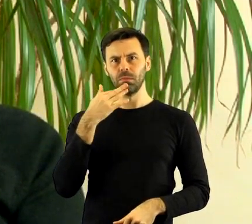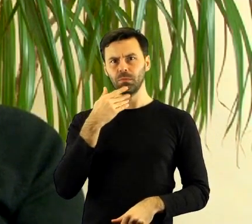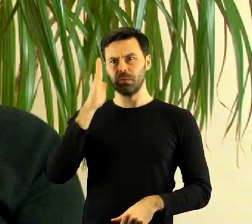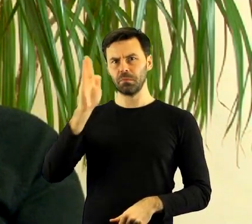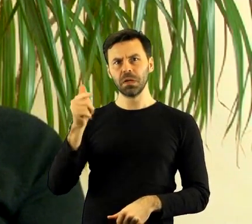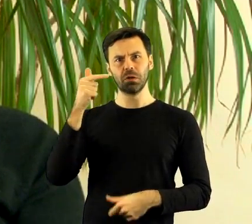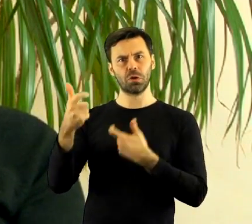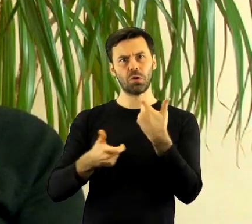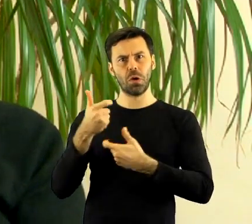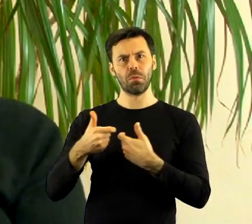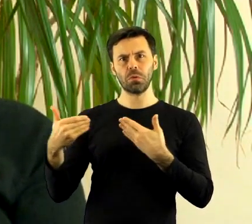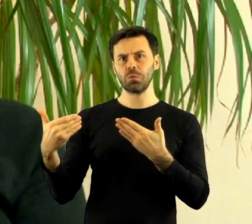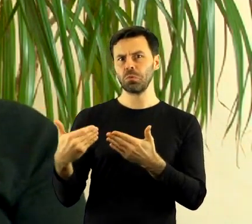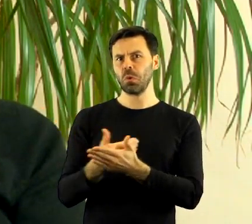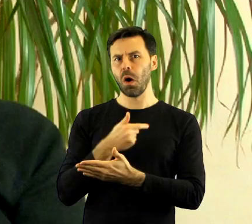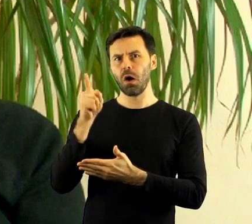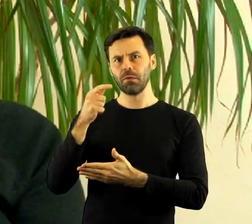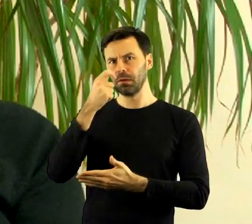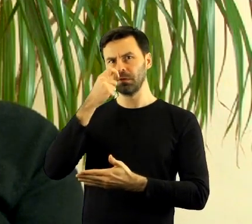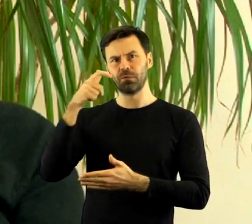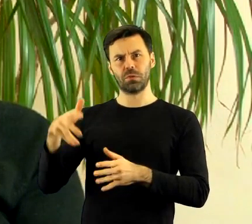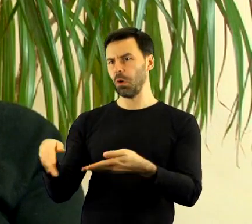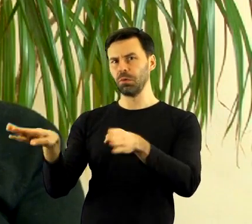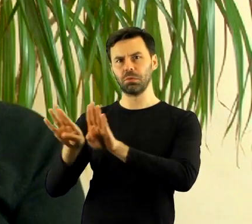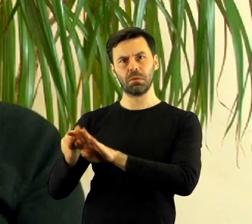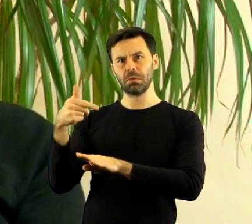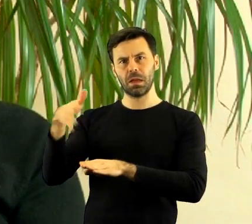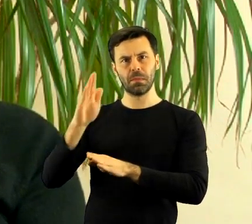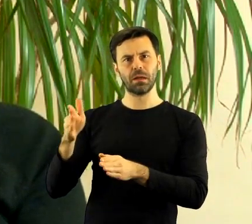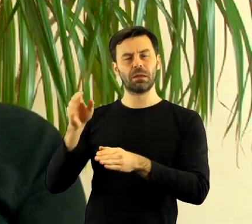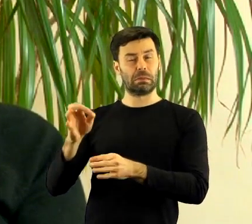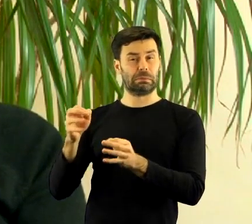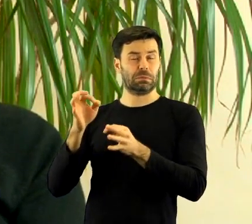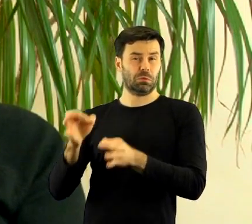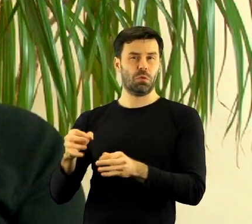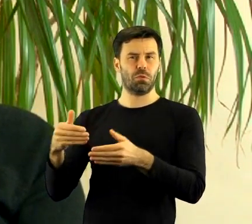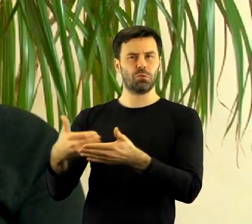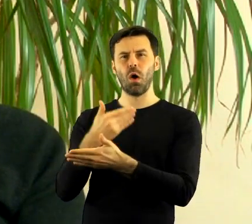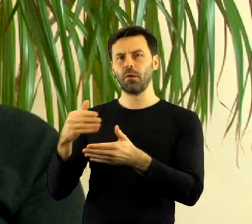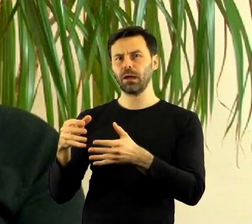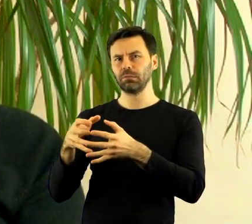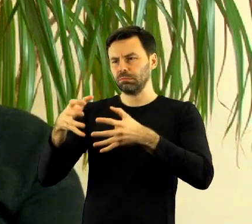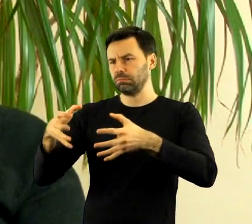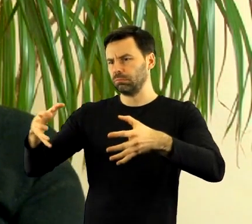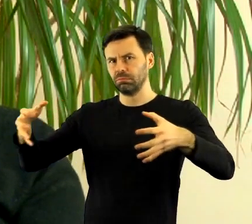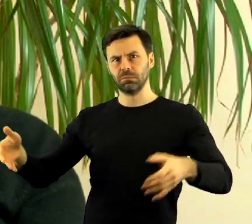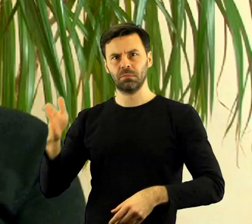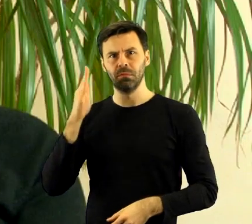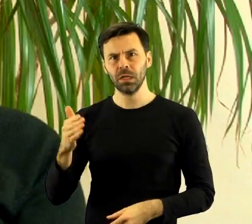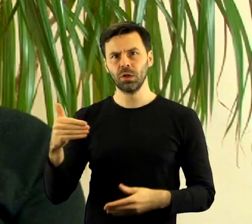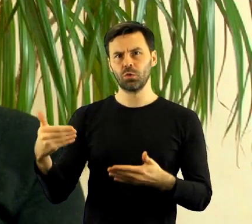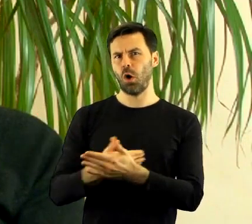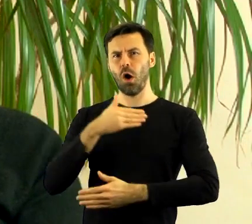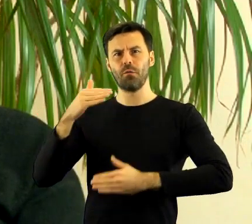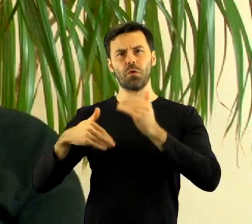zagospodarowania przestrzennego. tam jest, że tak powiem, będzie zaklepane. tym miejscu inwestycja